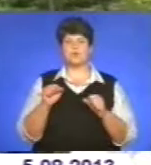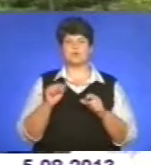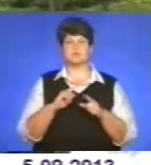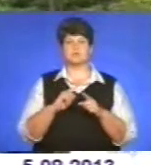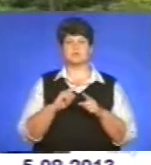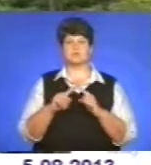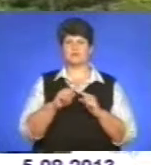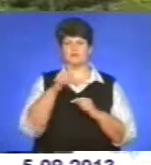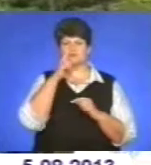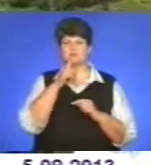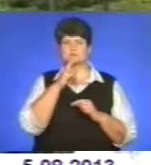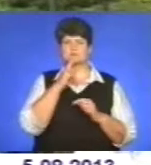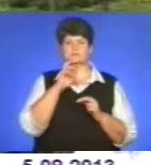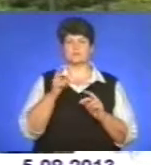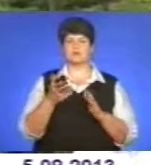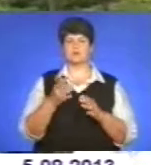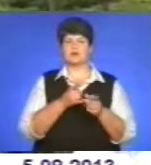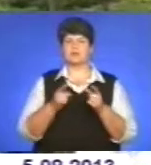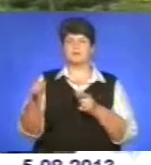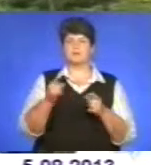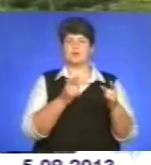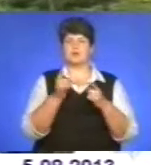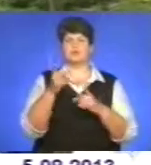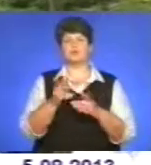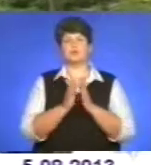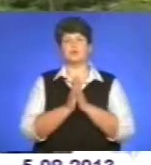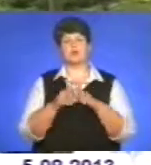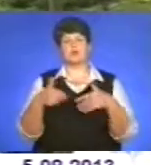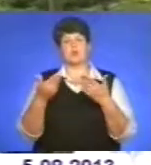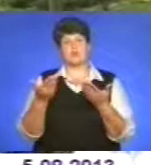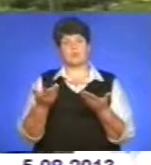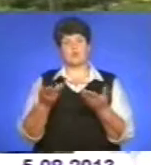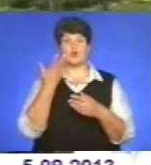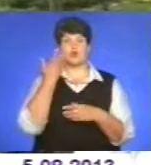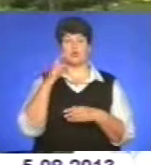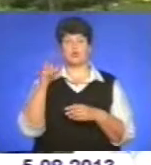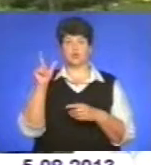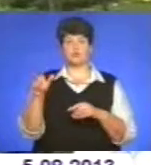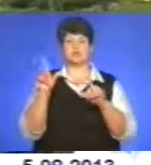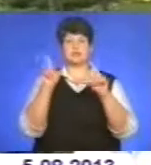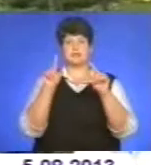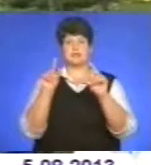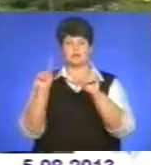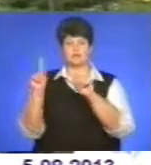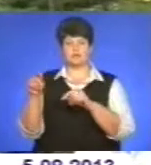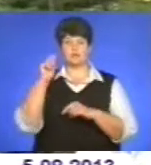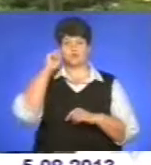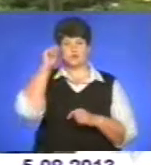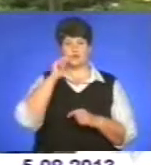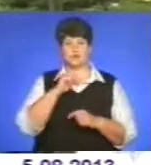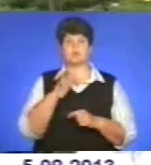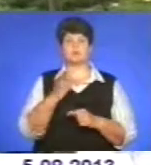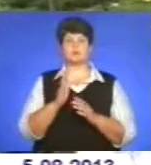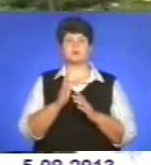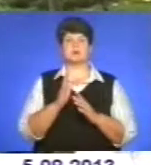реагувати на маневреність. І тому рекомендовано, коли люди пересуваються в таку спеку, з невисокими